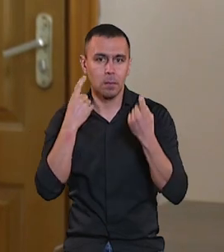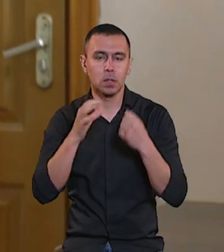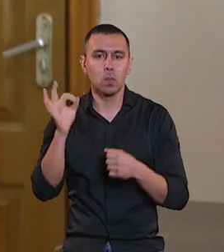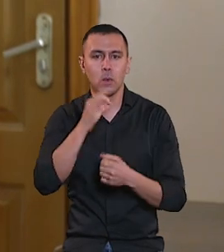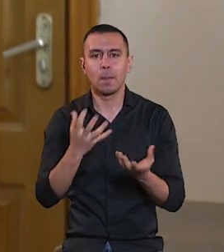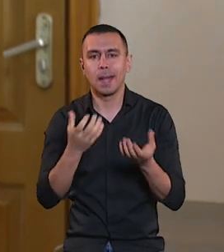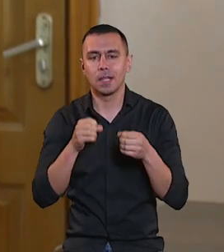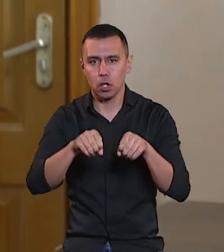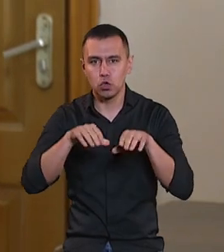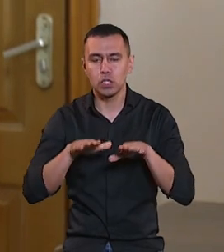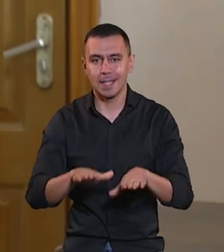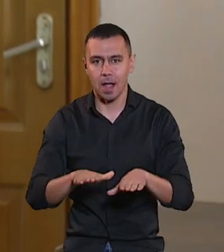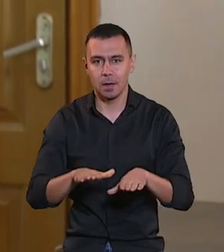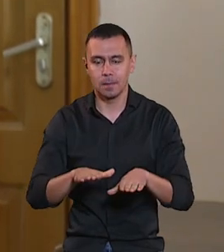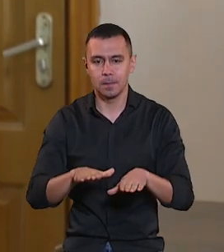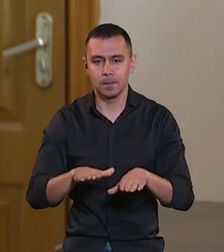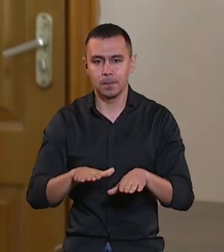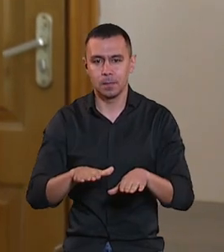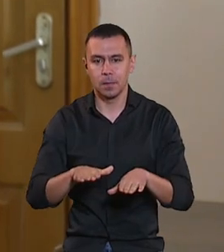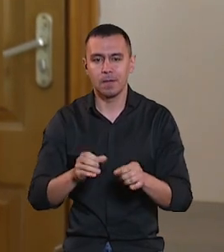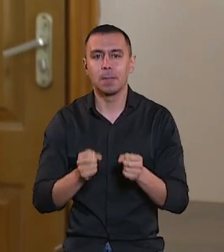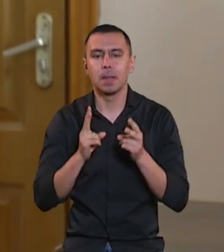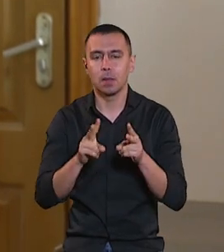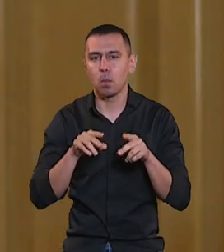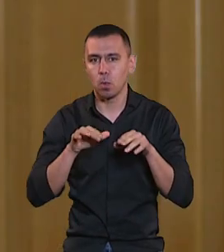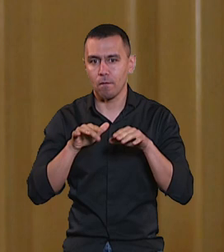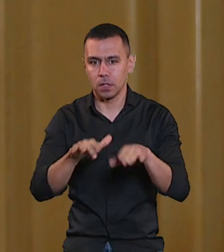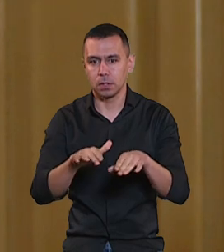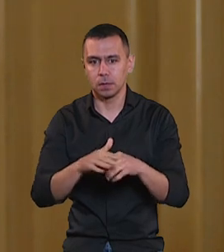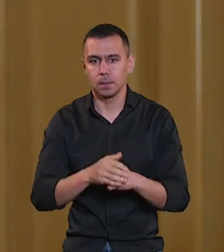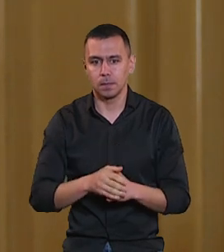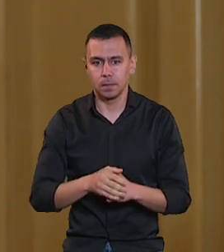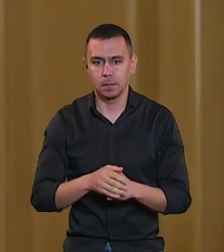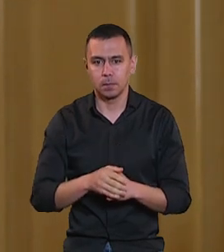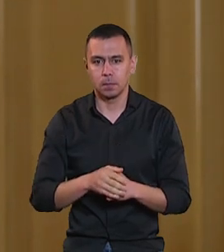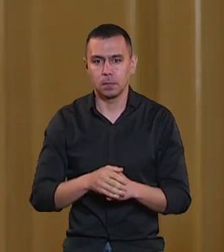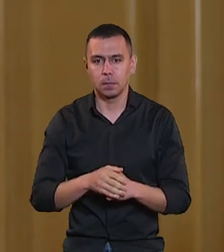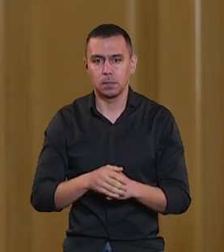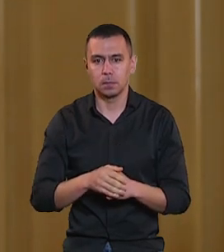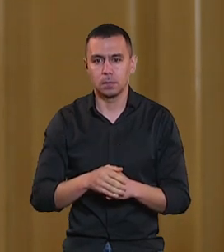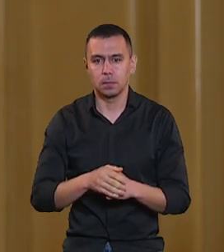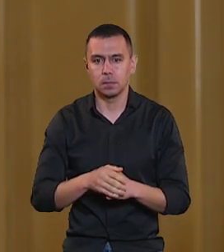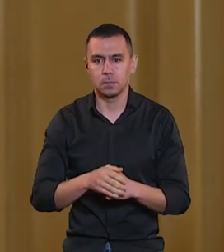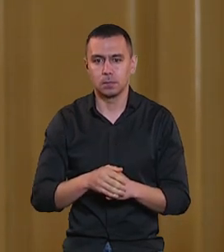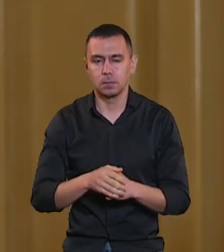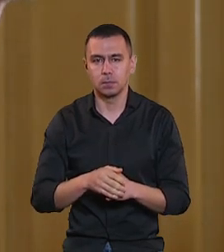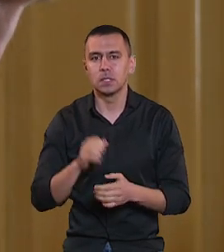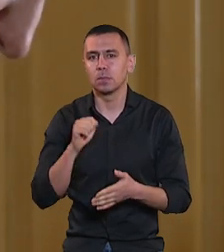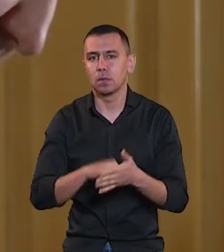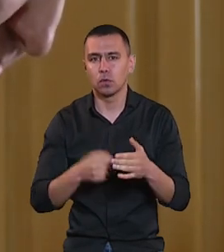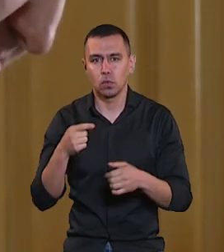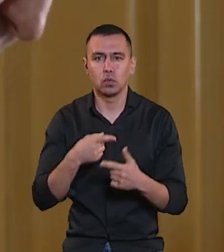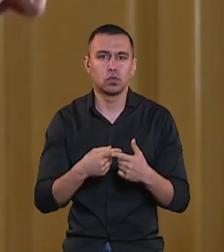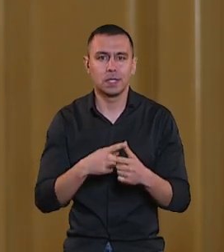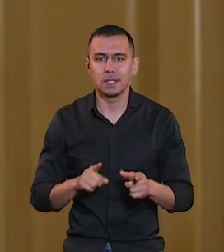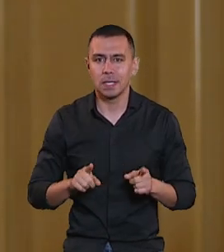прийняття рішення у кримінальному провадженні хтосмополіганської аналіїві з переводу того, чи